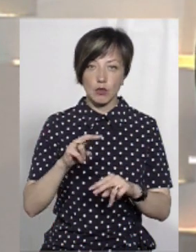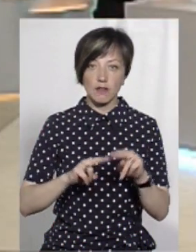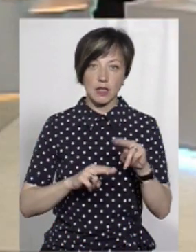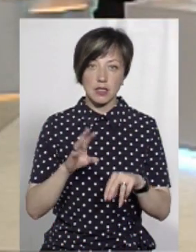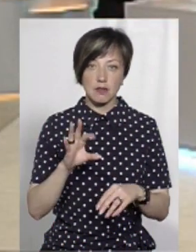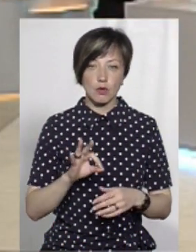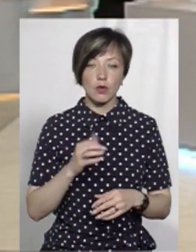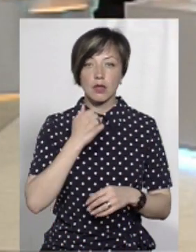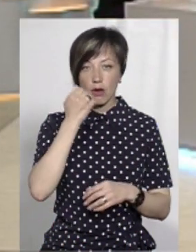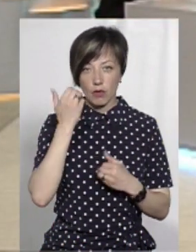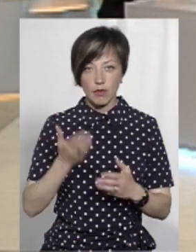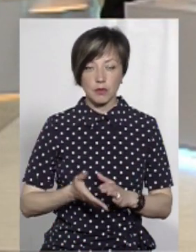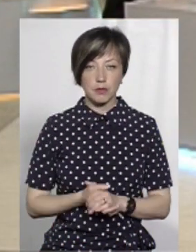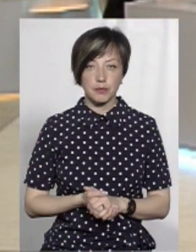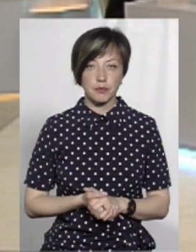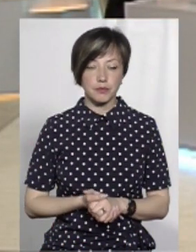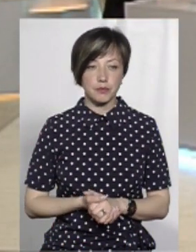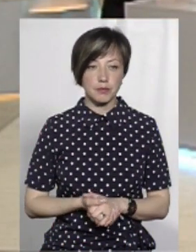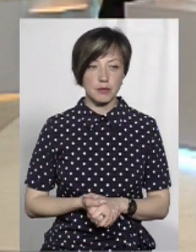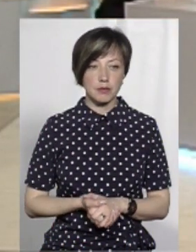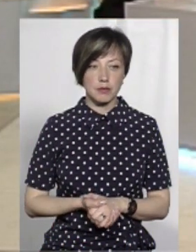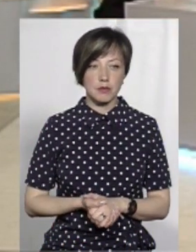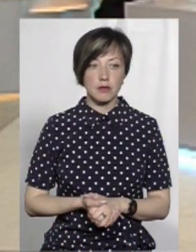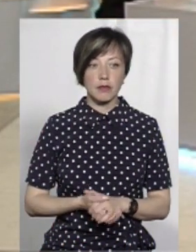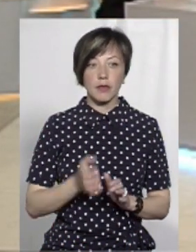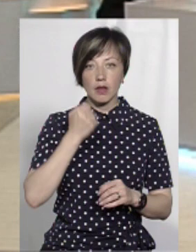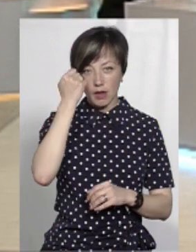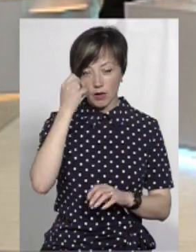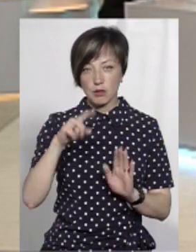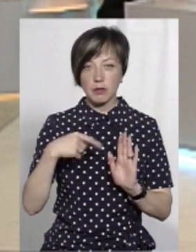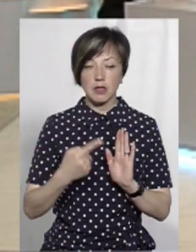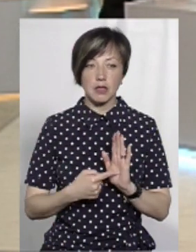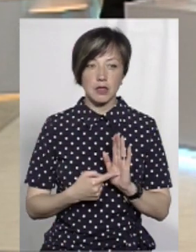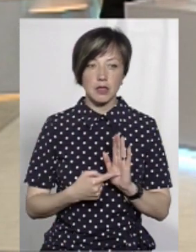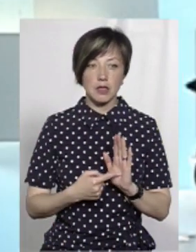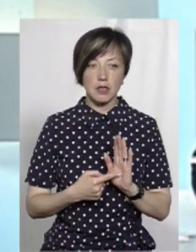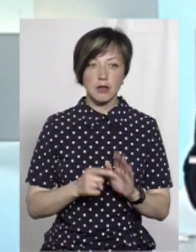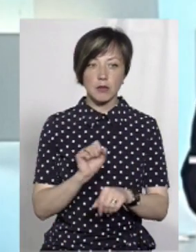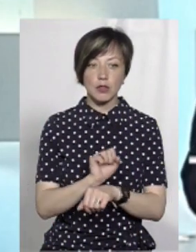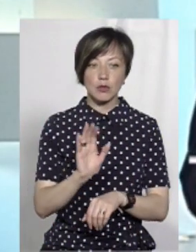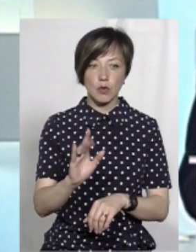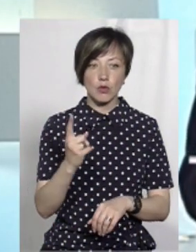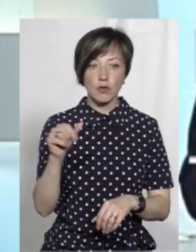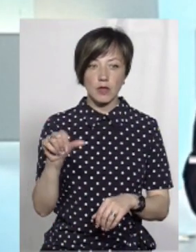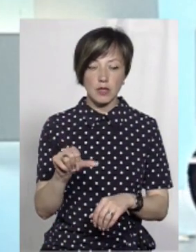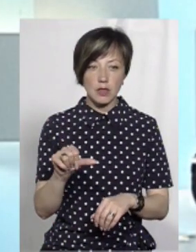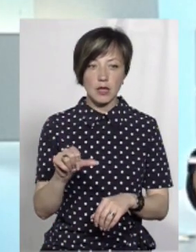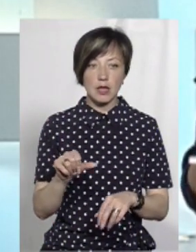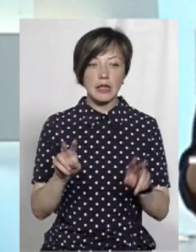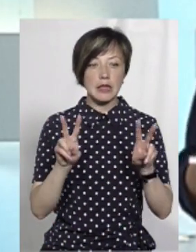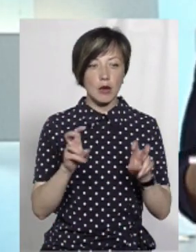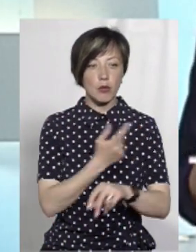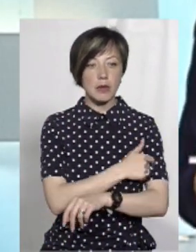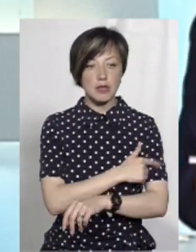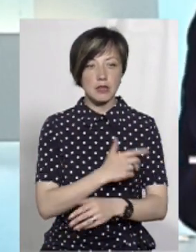будівництво? Дякую вам за відповідь. Дякую вам, Світлана, за питання. Я, перепрошую, призупиню буквально на хвилиночку, тому що ми на